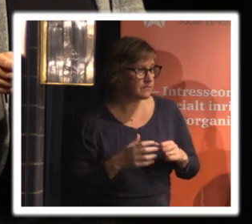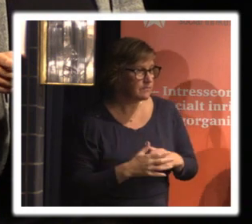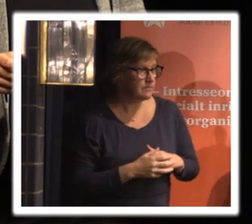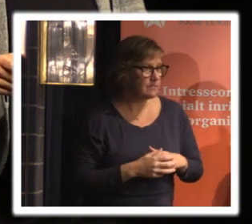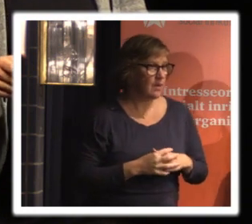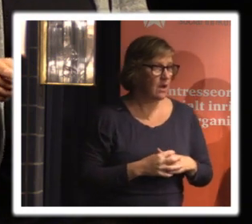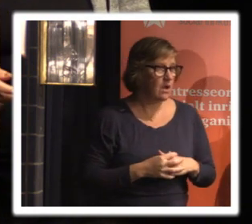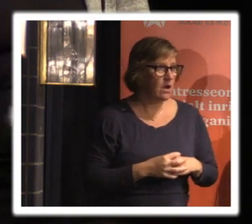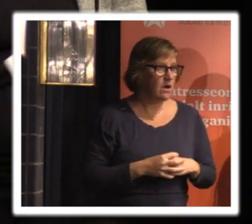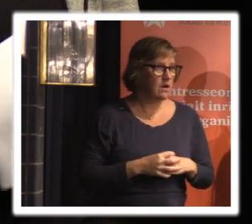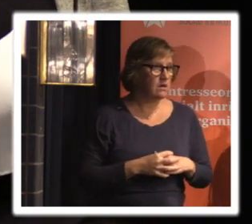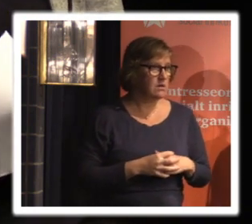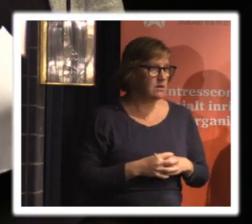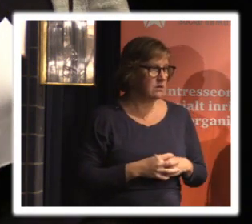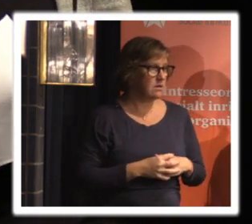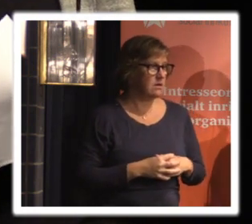hör ni mig nu ja